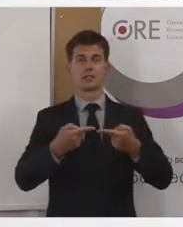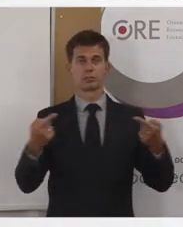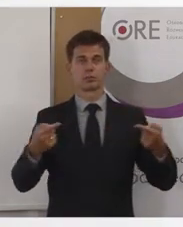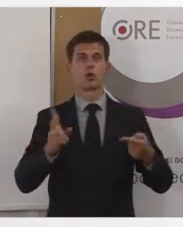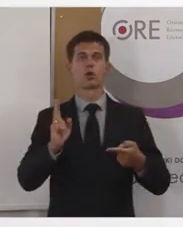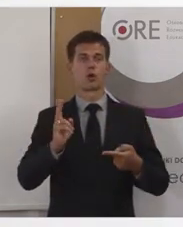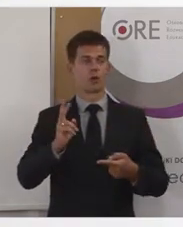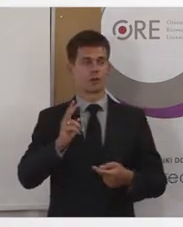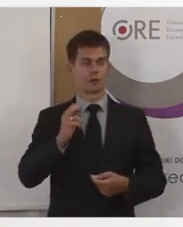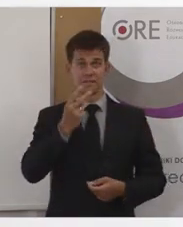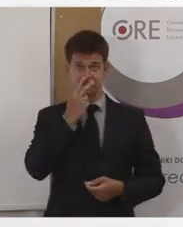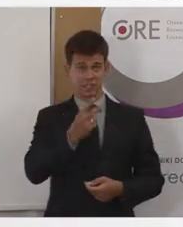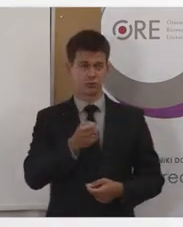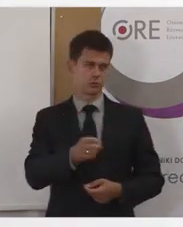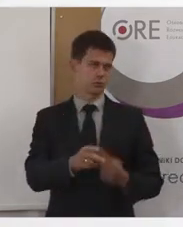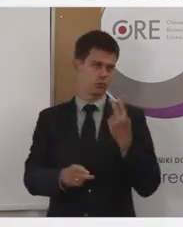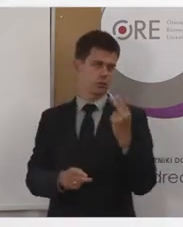mówię akurat dla osób widzących,